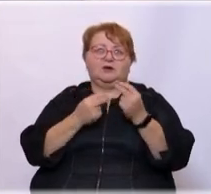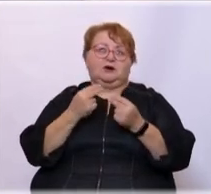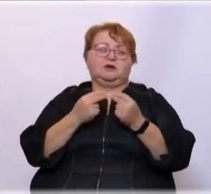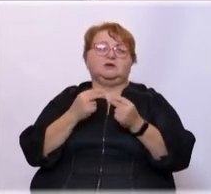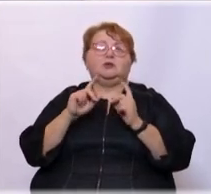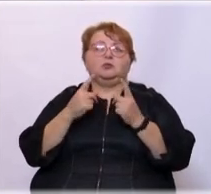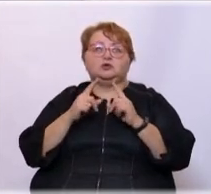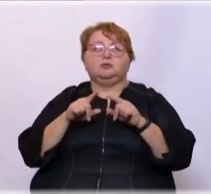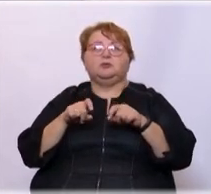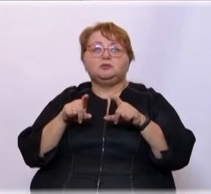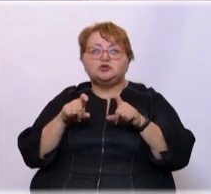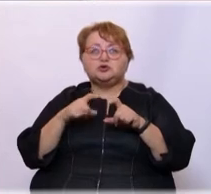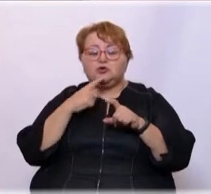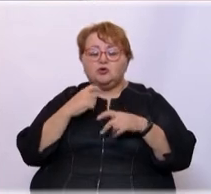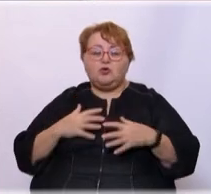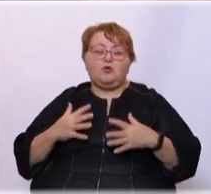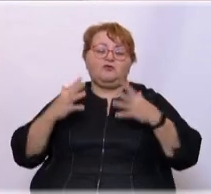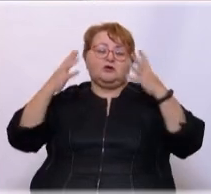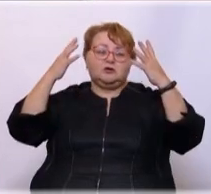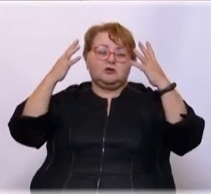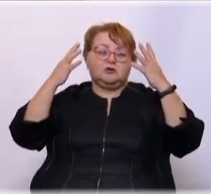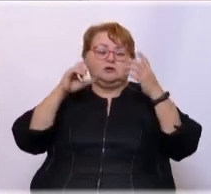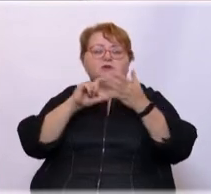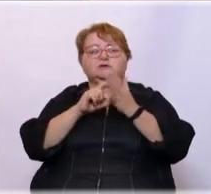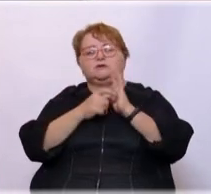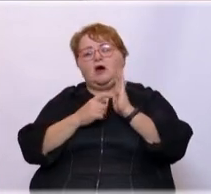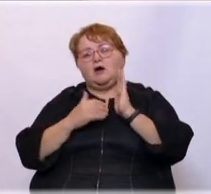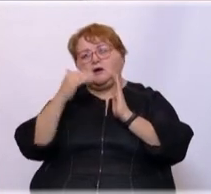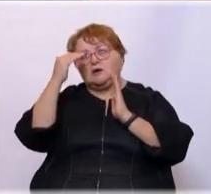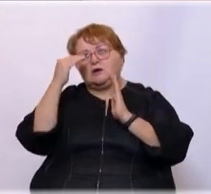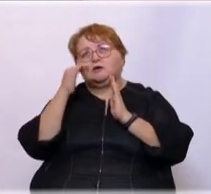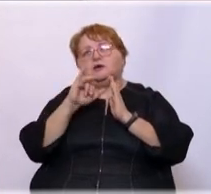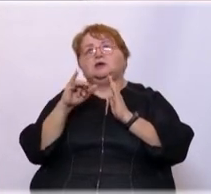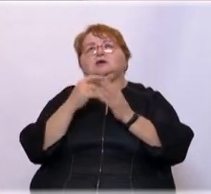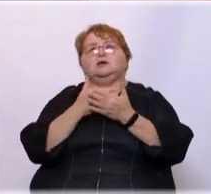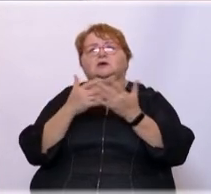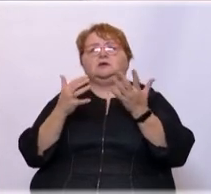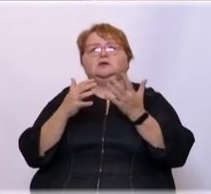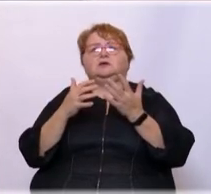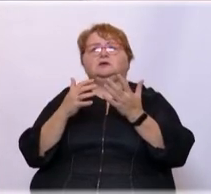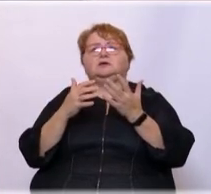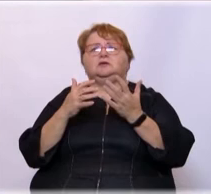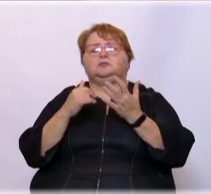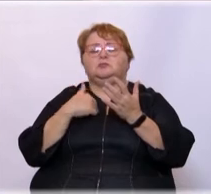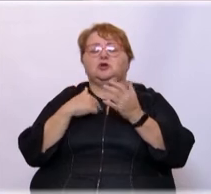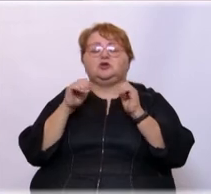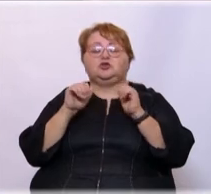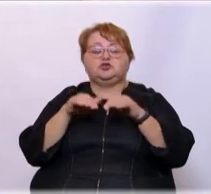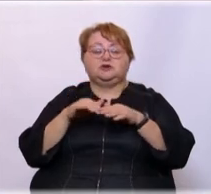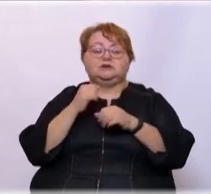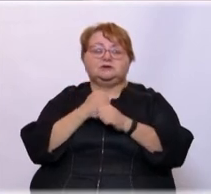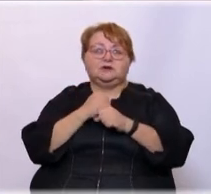побежит немножко, кровь поднимется у кого-то, сахар у кого-то поднимется и так далее. И мы решили